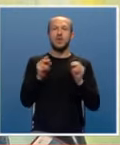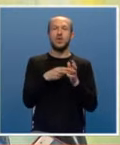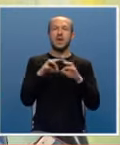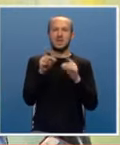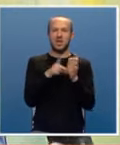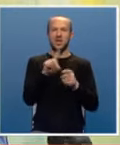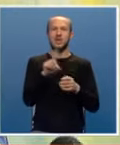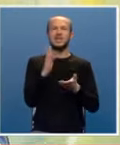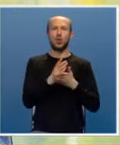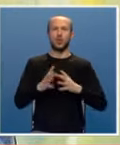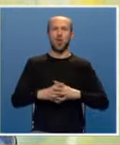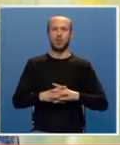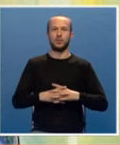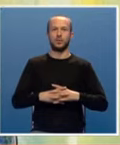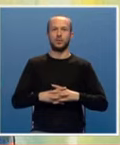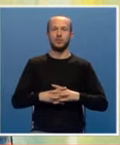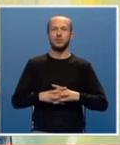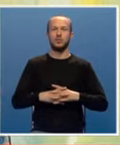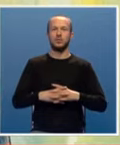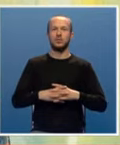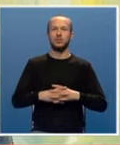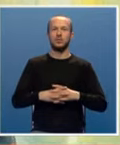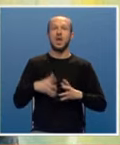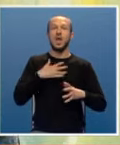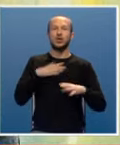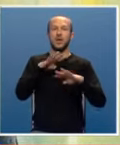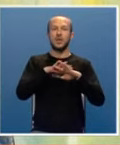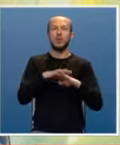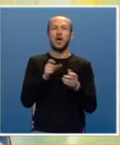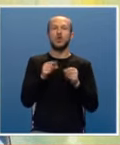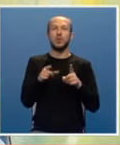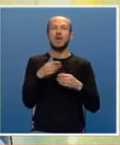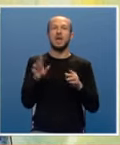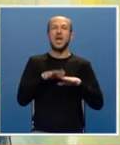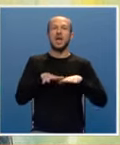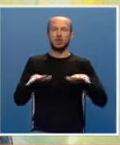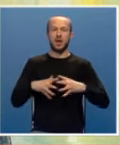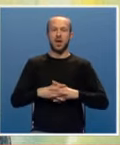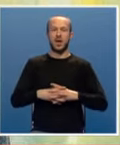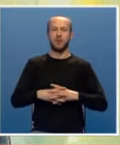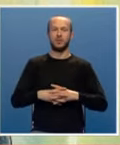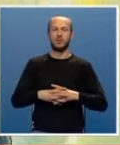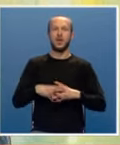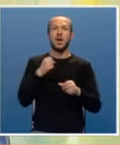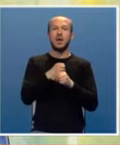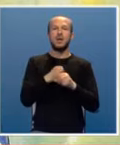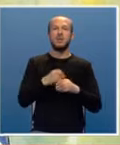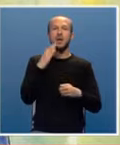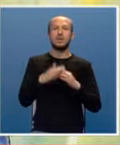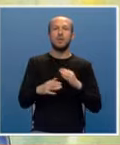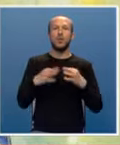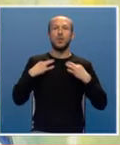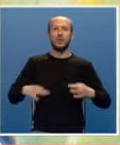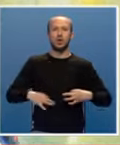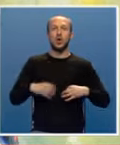Srni nije se ni dogodilo. Naša mreža dopisnička je veoma raširena, radimo maksimalno